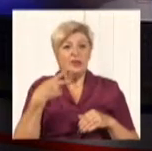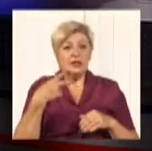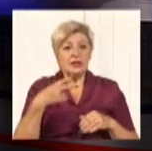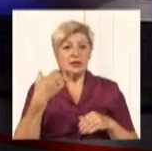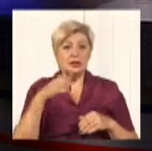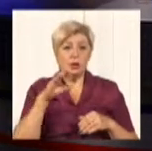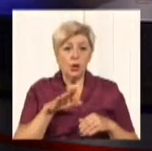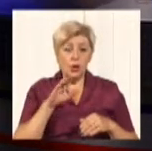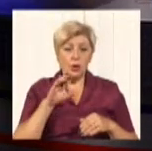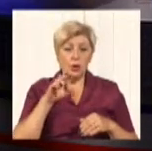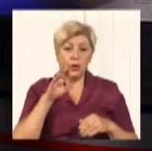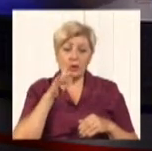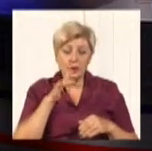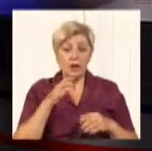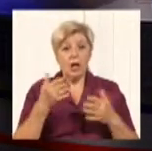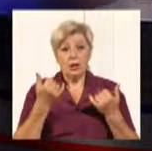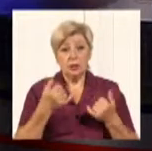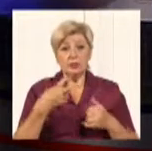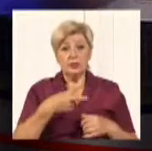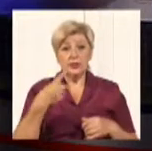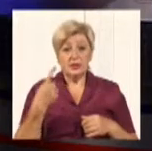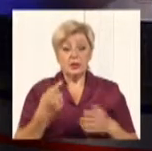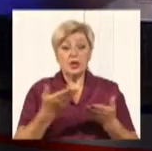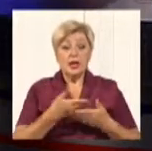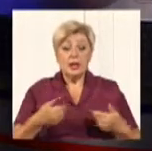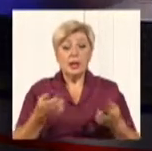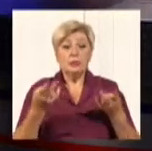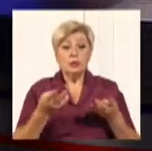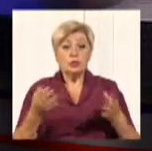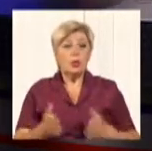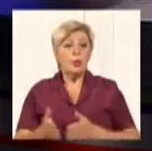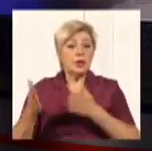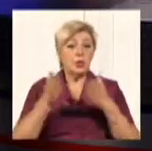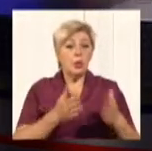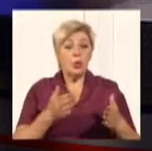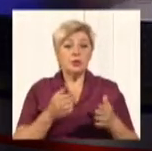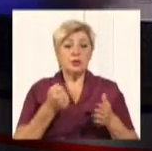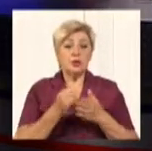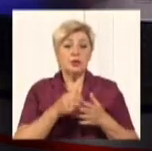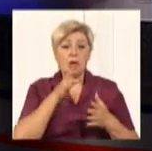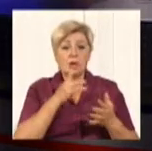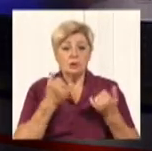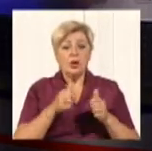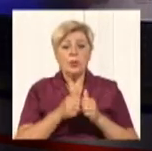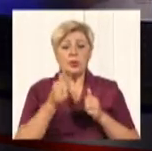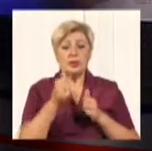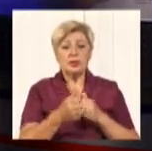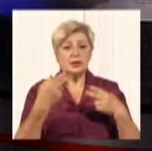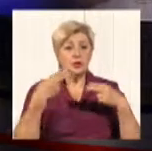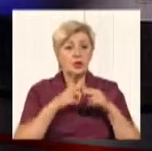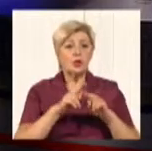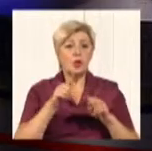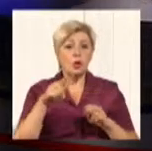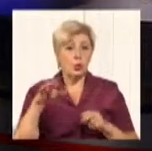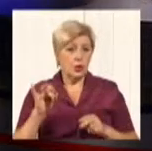21-те сторіччя, а відтак нам потрібно переходити до більш сучасної, до більш прогресивної технології, що, власне, ми